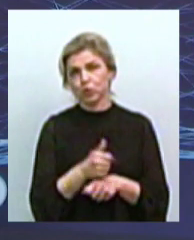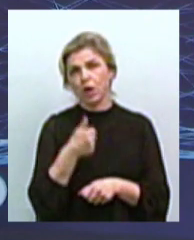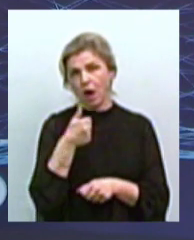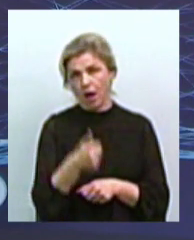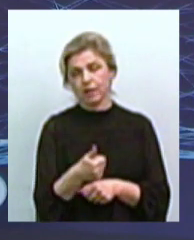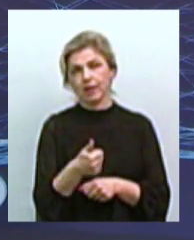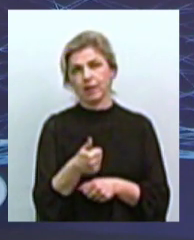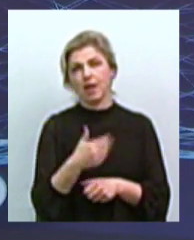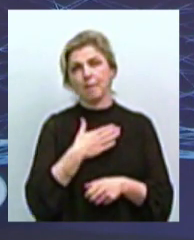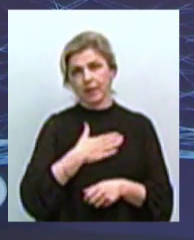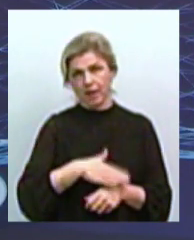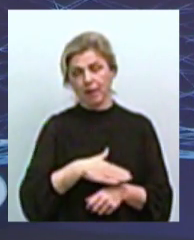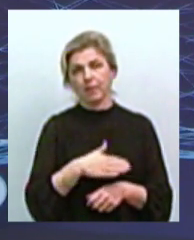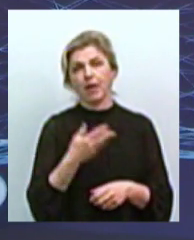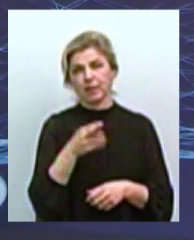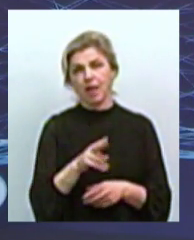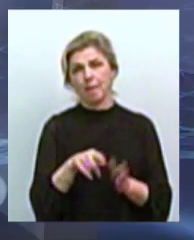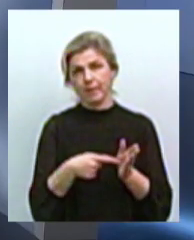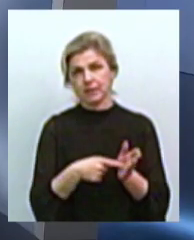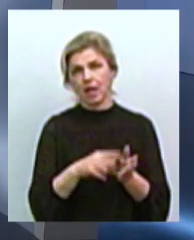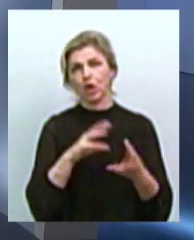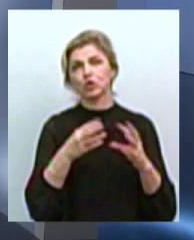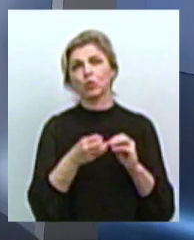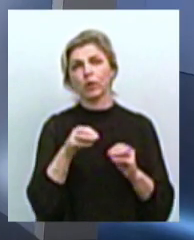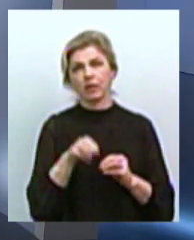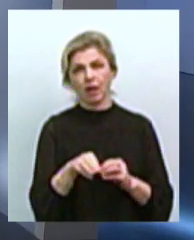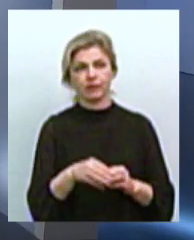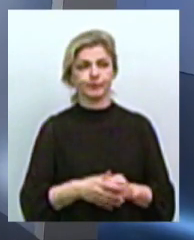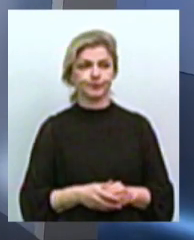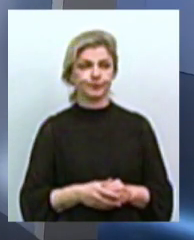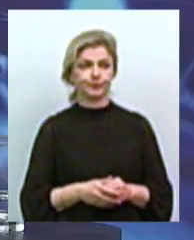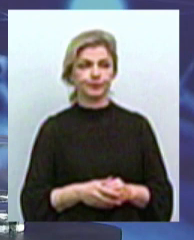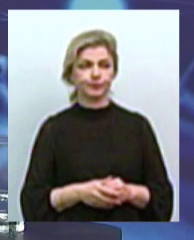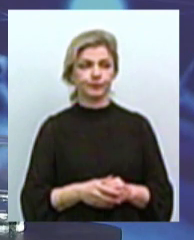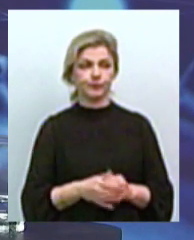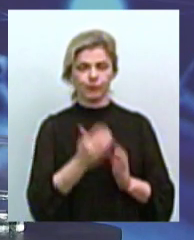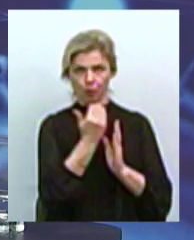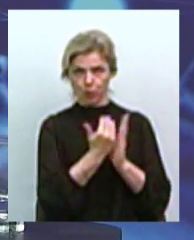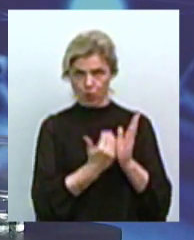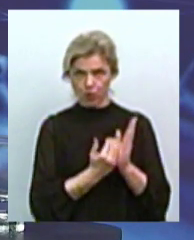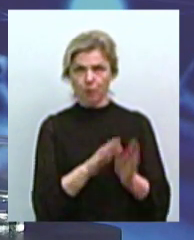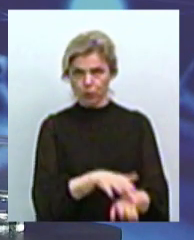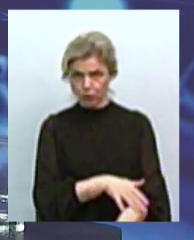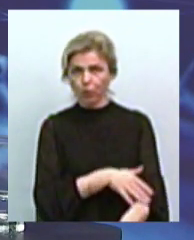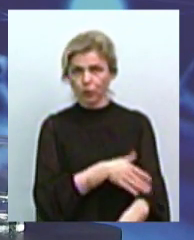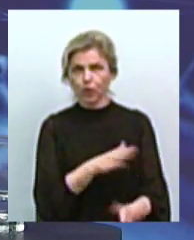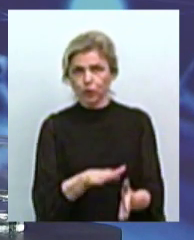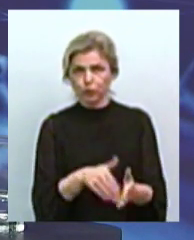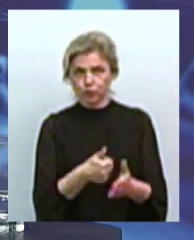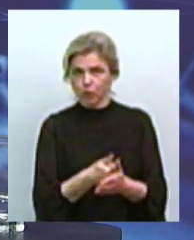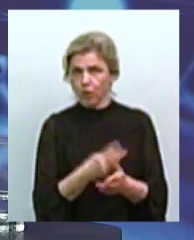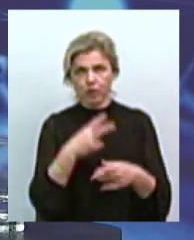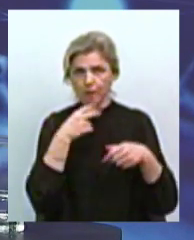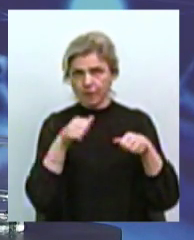гарний і приємний для самого міста результат. Втім, так довга програма, доки ще і досі, ще і не